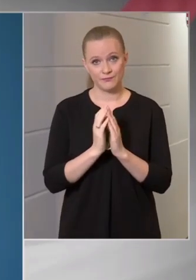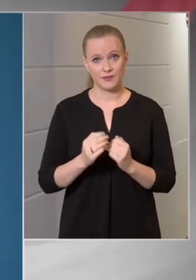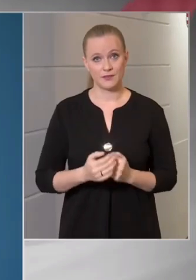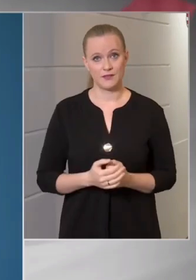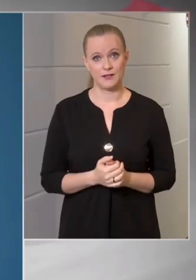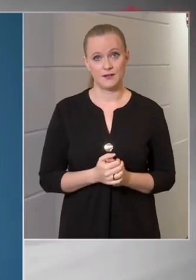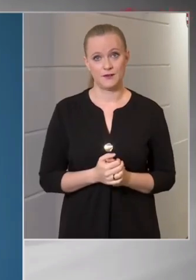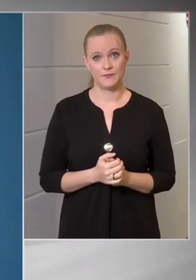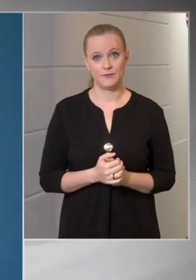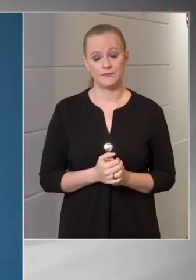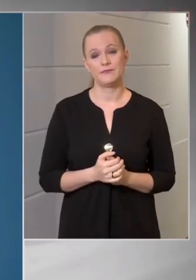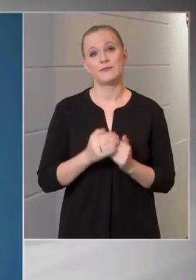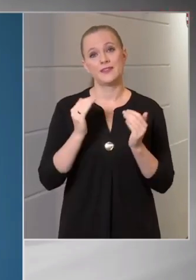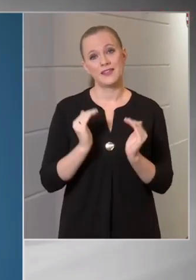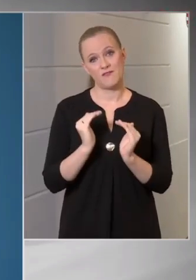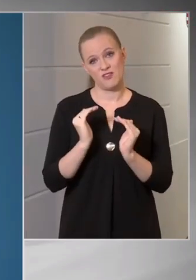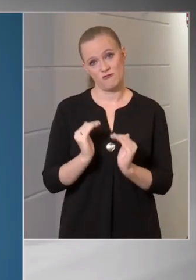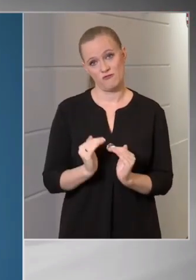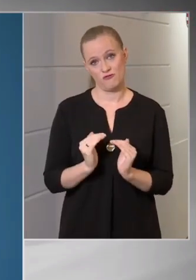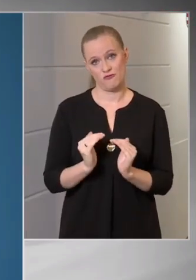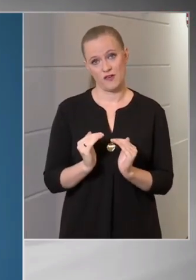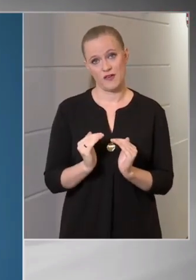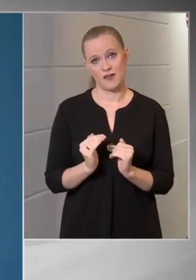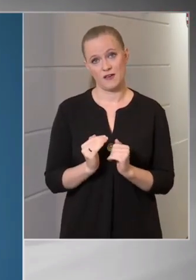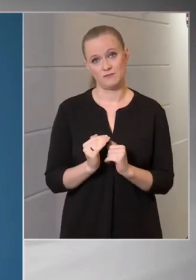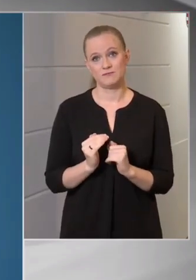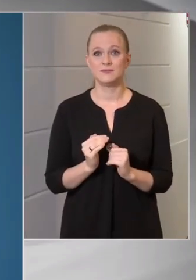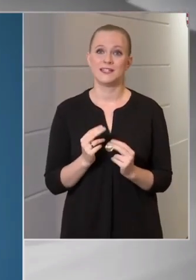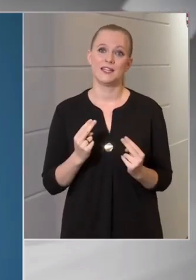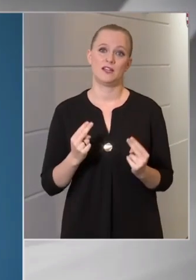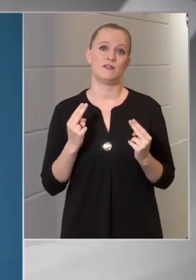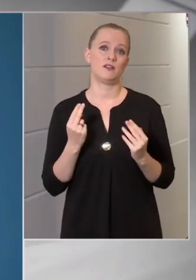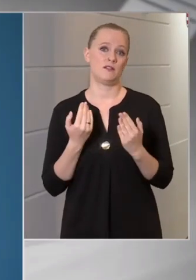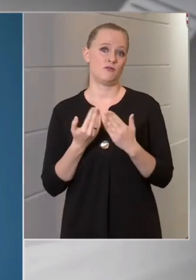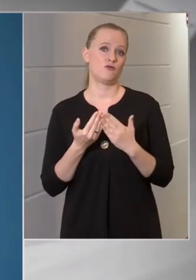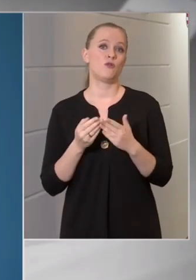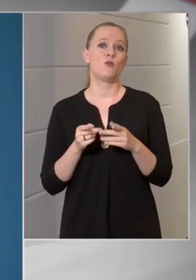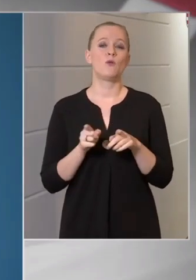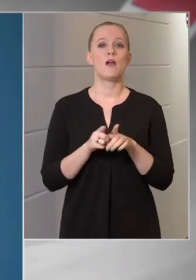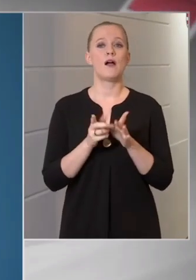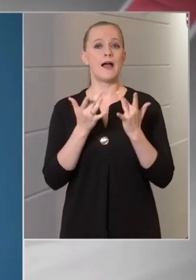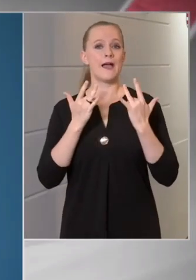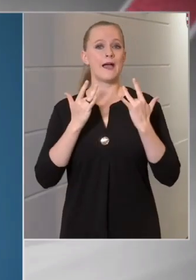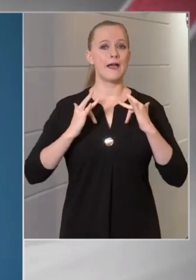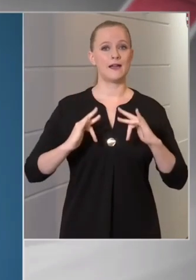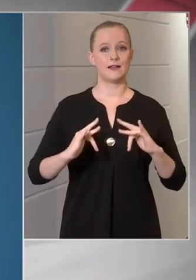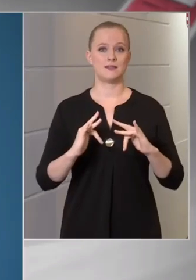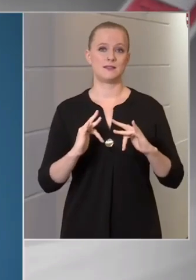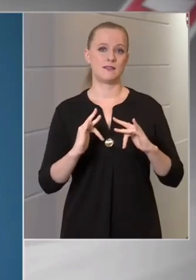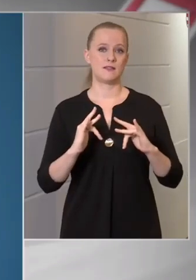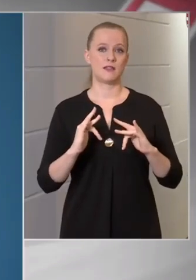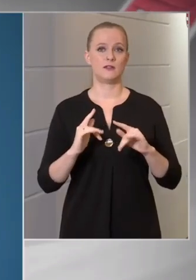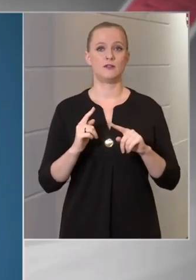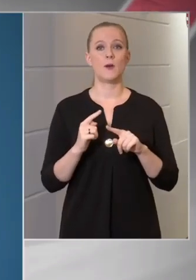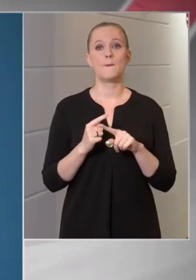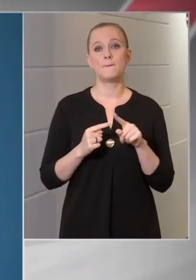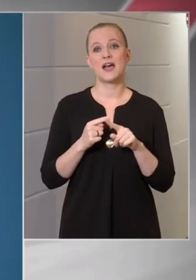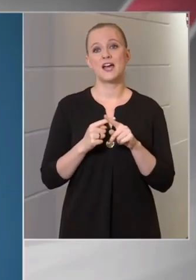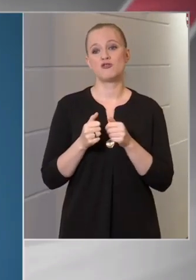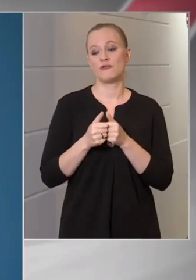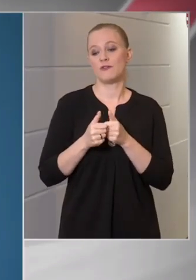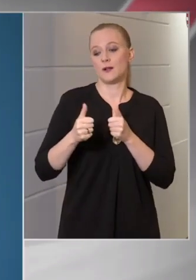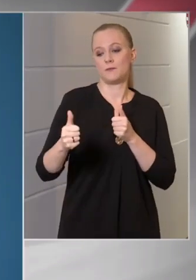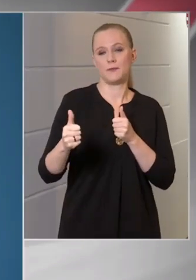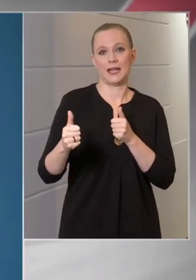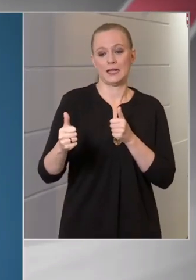minél kevesebbet érvényesüljön az a helyzet, hogy másfél méteren belül